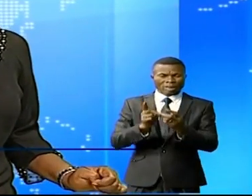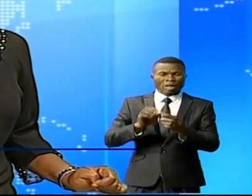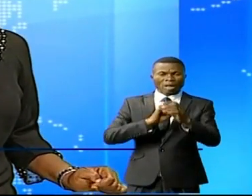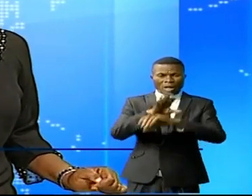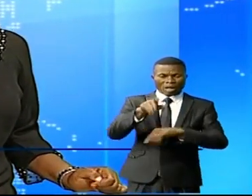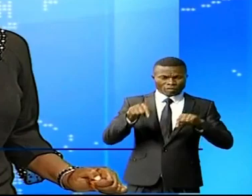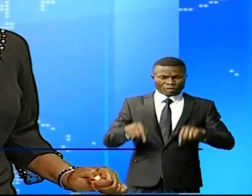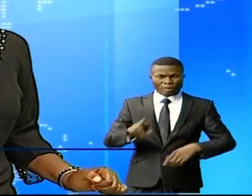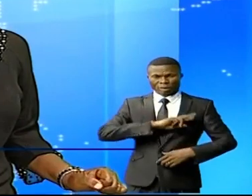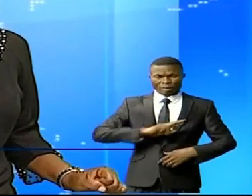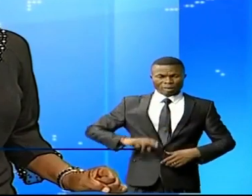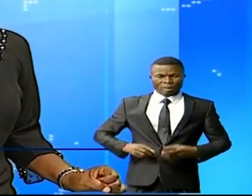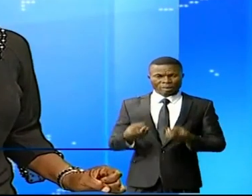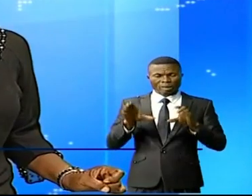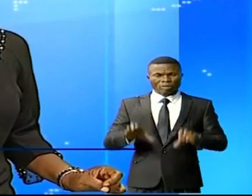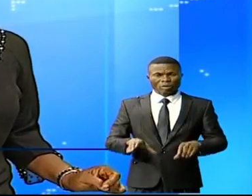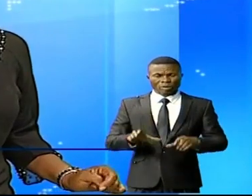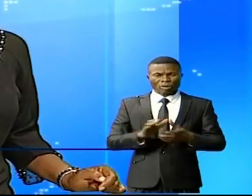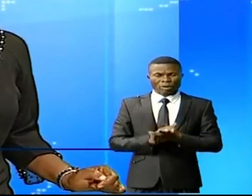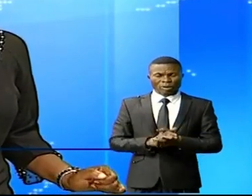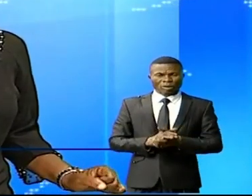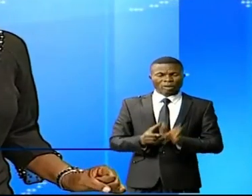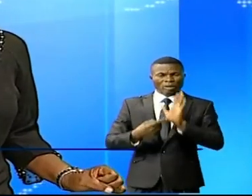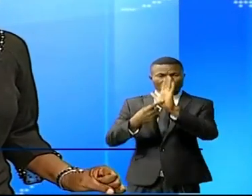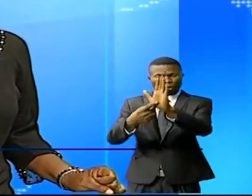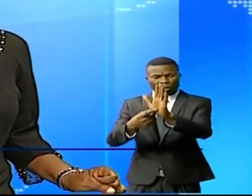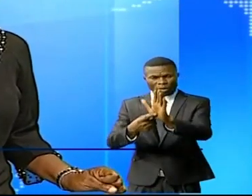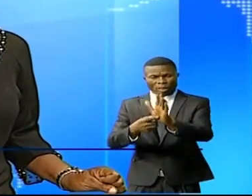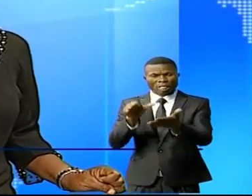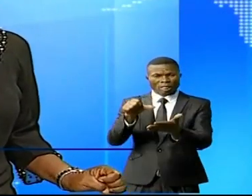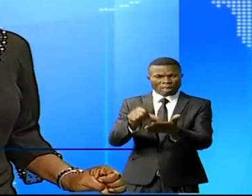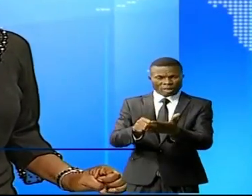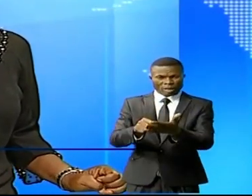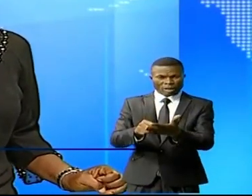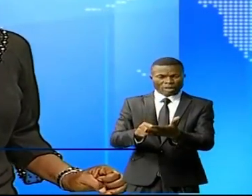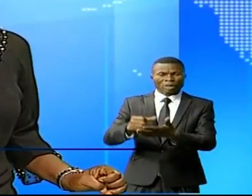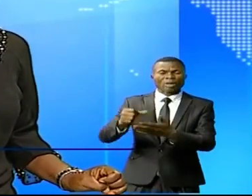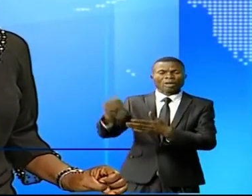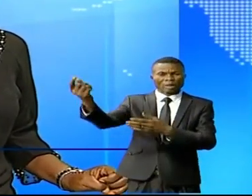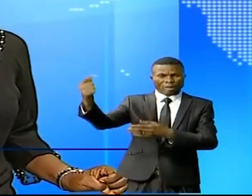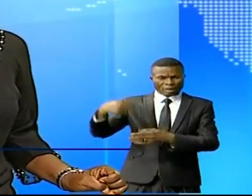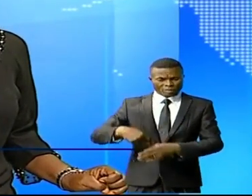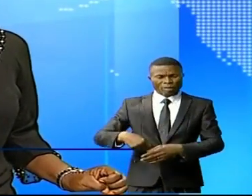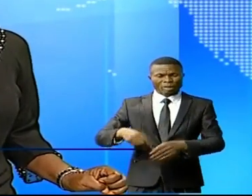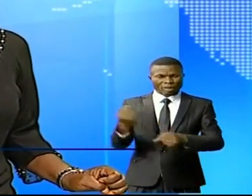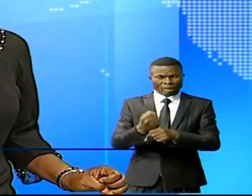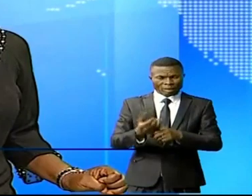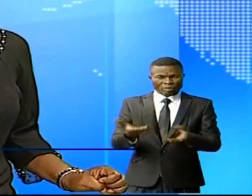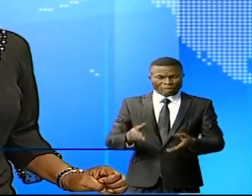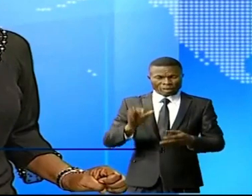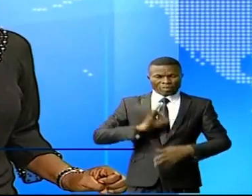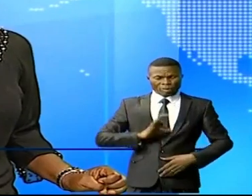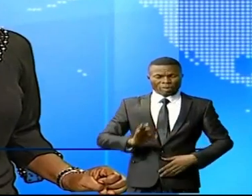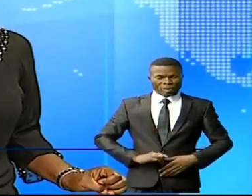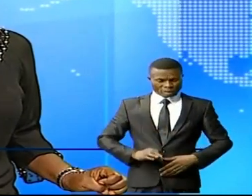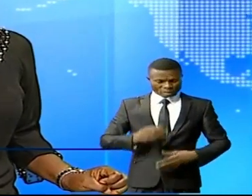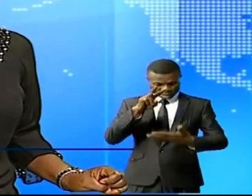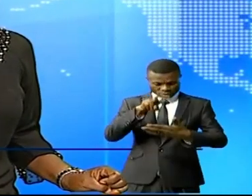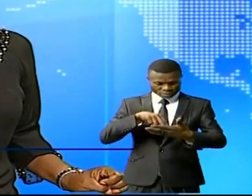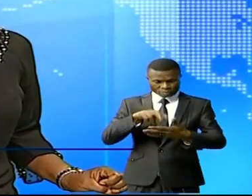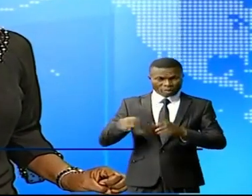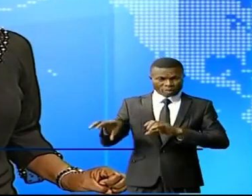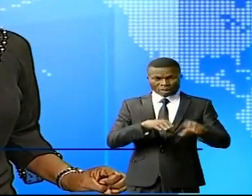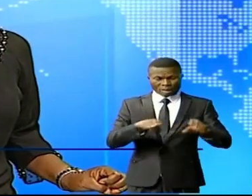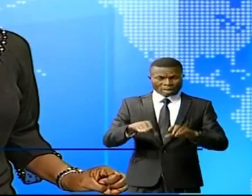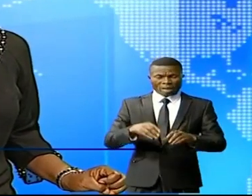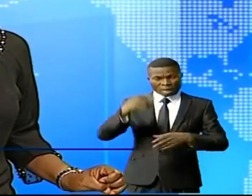République démocratique du Congo, ont présenté leurs lettres de créances au président de la République, Félix-Antoine Tshisekédi. La cérémonie